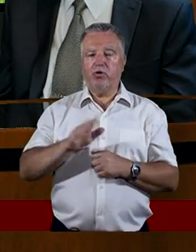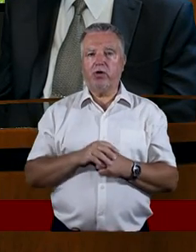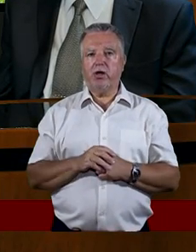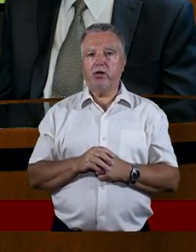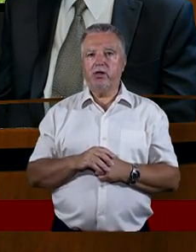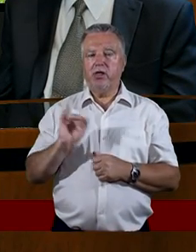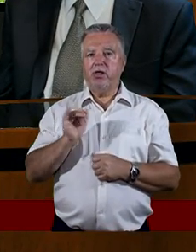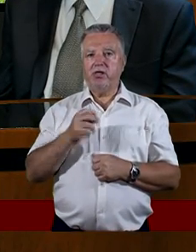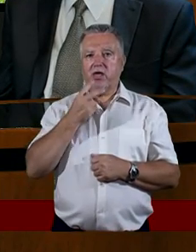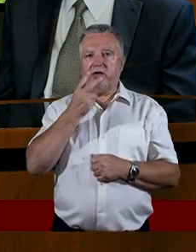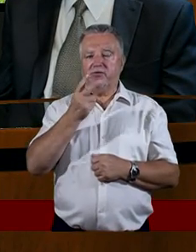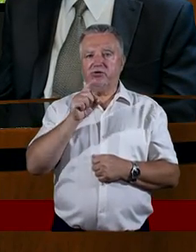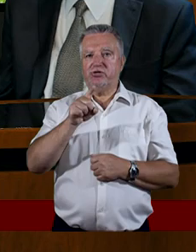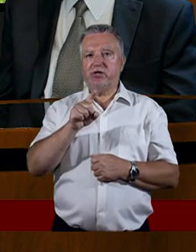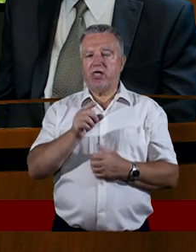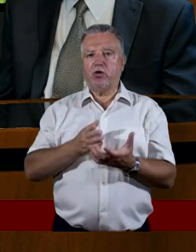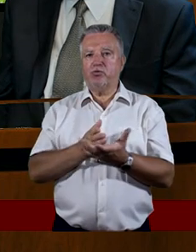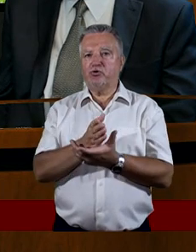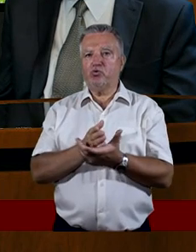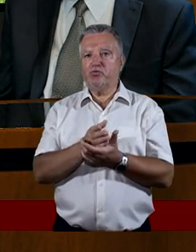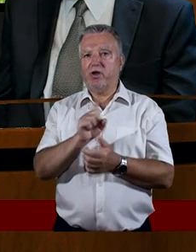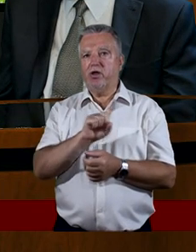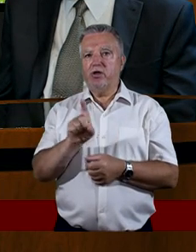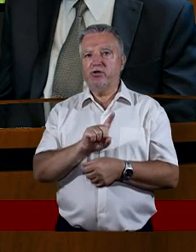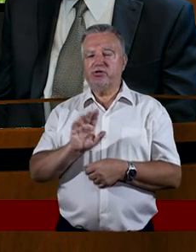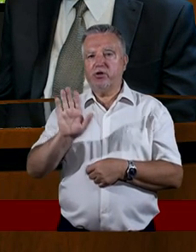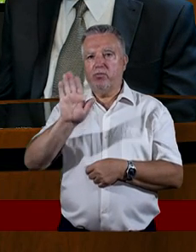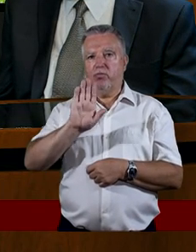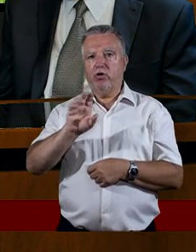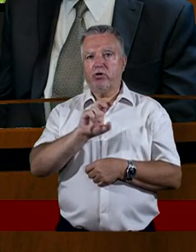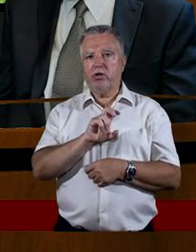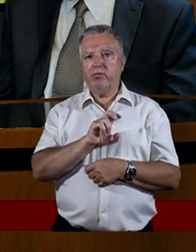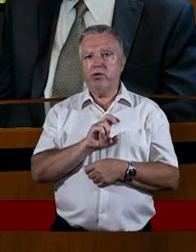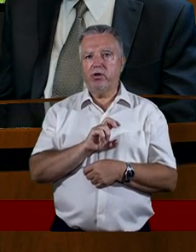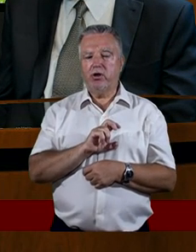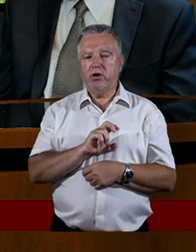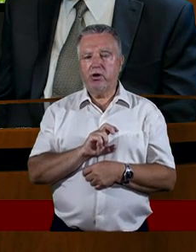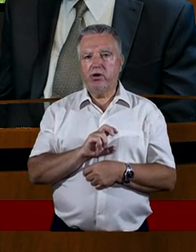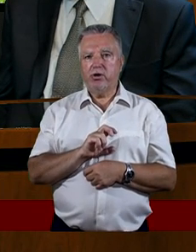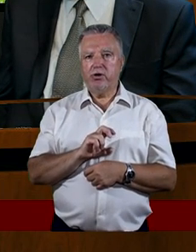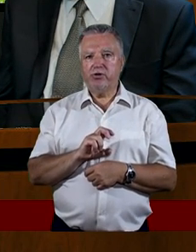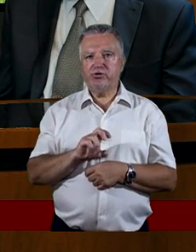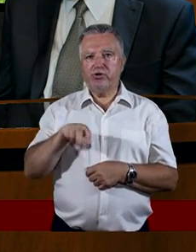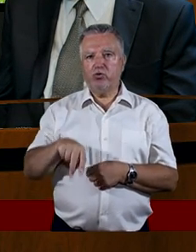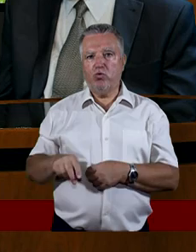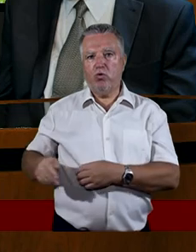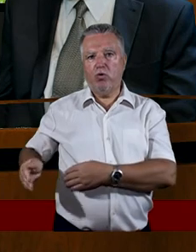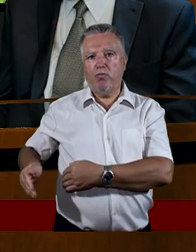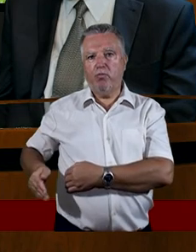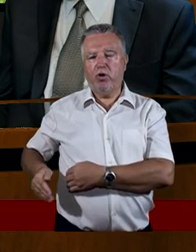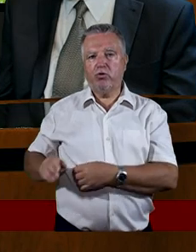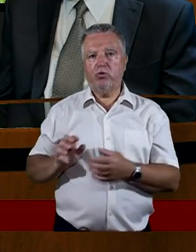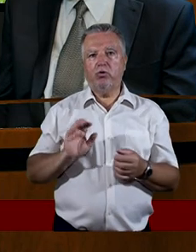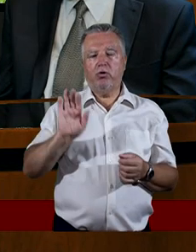Jakbyście widzieli właśnie taką służbę z Bogiem przy tym Bożym boku i